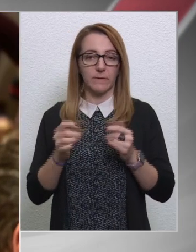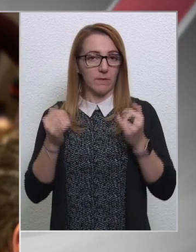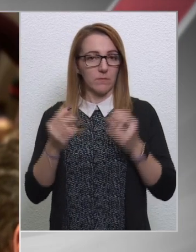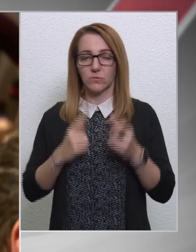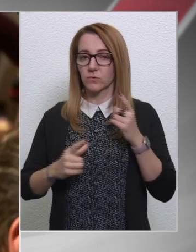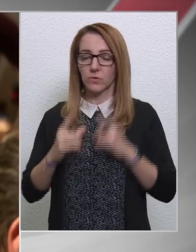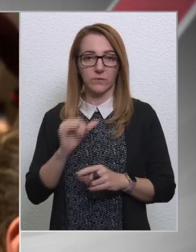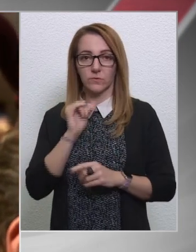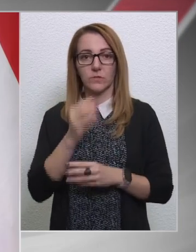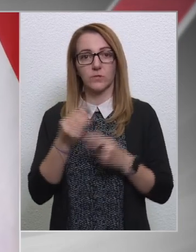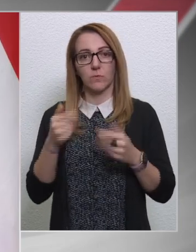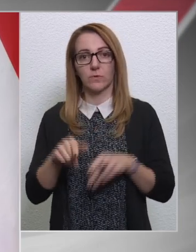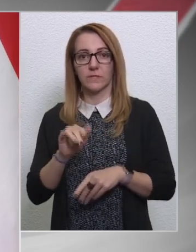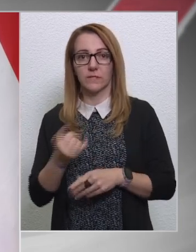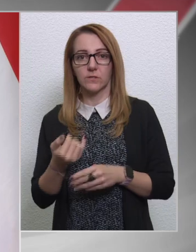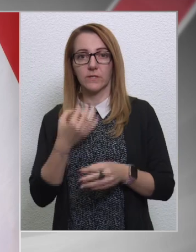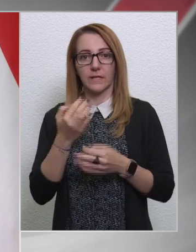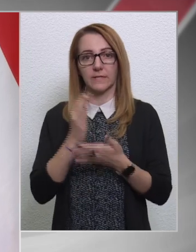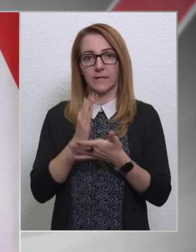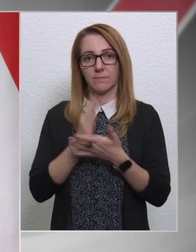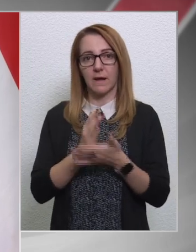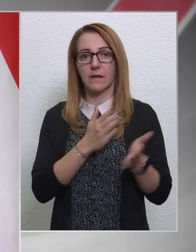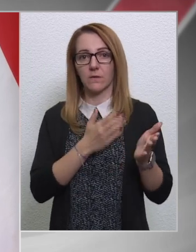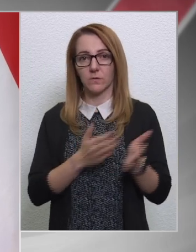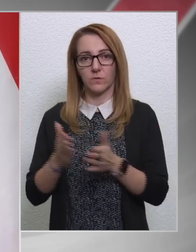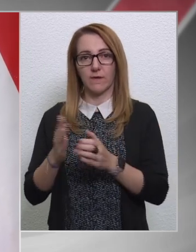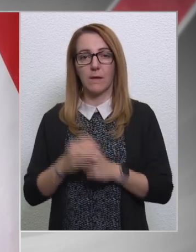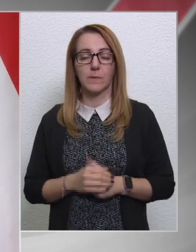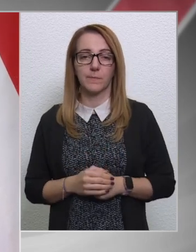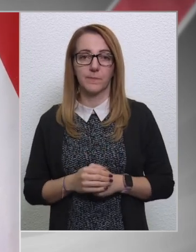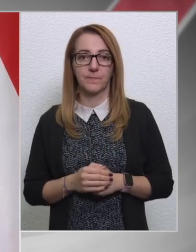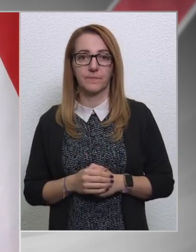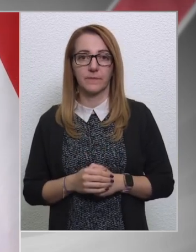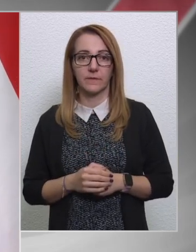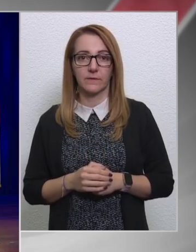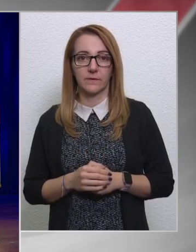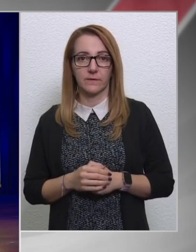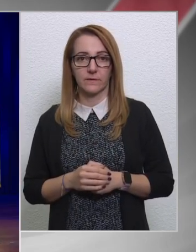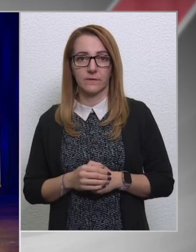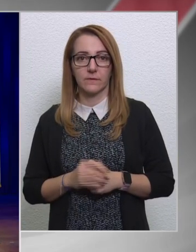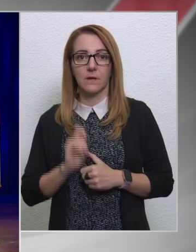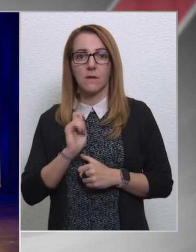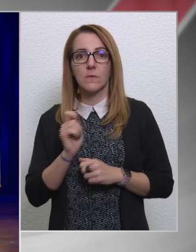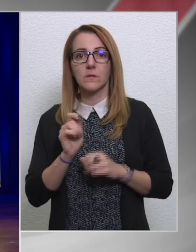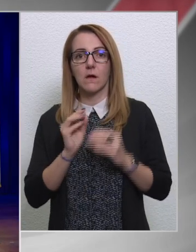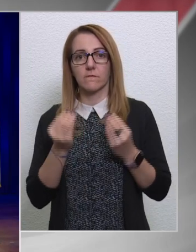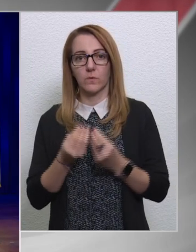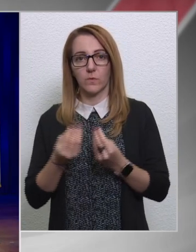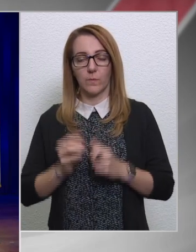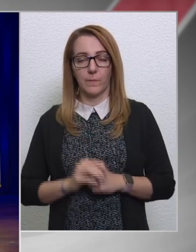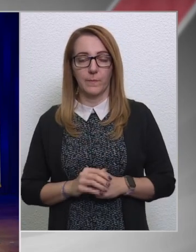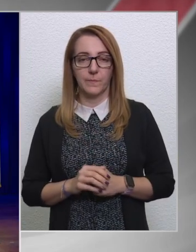sajnos nincs mód, így is kérdezett már egyet. Jó, menjünk akkor tovább. A következő kérdező Magyar Fórum.